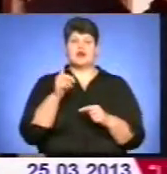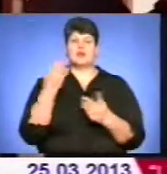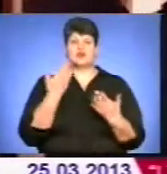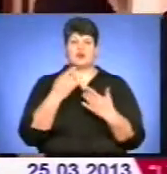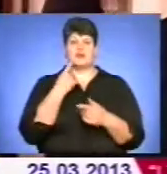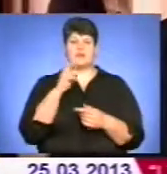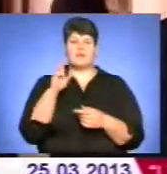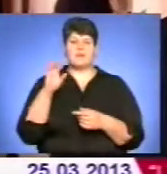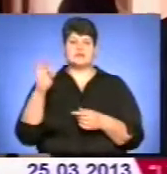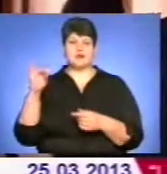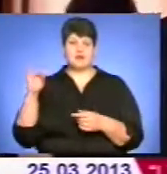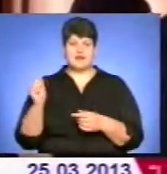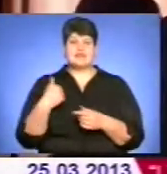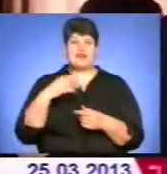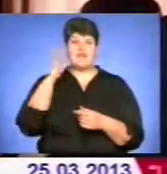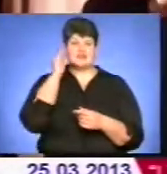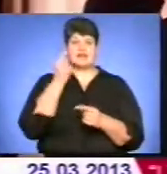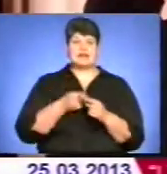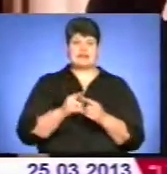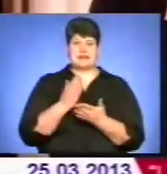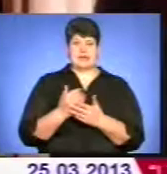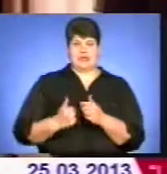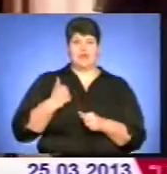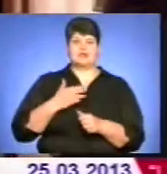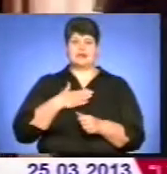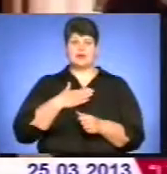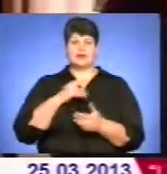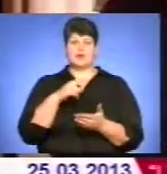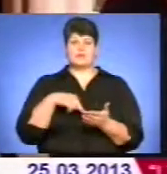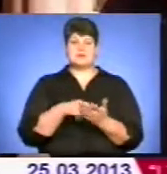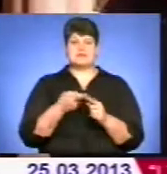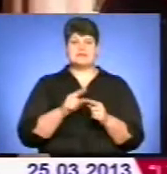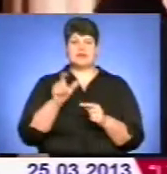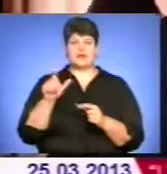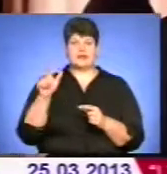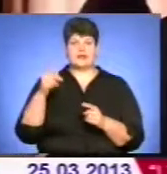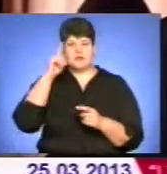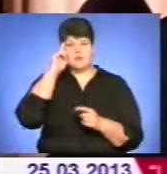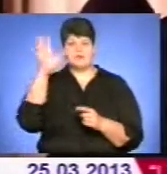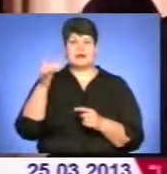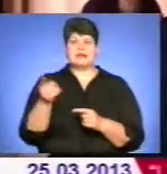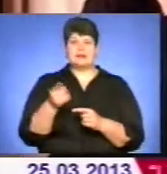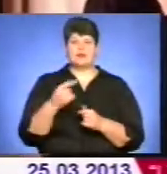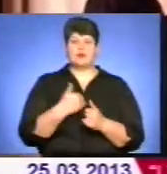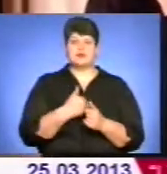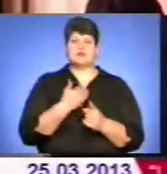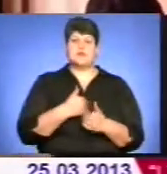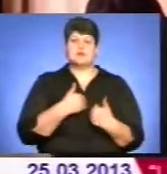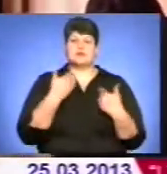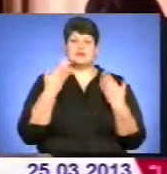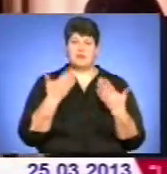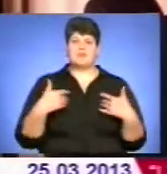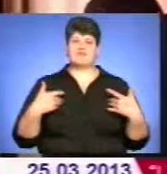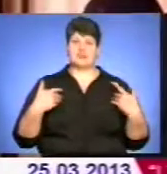сьогодні потрібно сказати, що я вважаю, це є гордість нашого міста. Це людина, яка прославляє Тернопіль. І тому сьогодні хочеться побажати йому перше